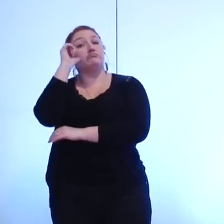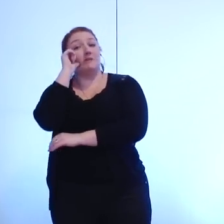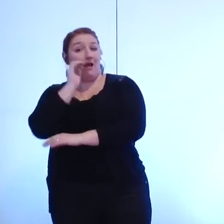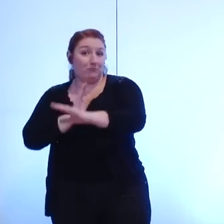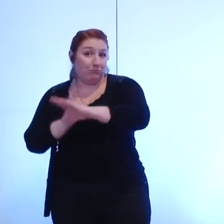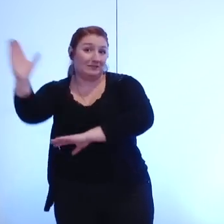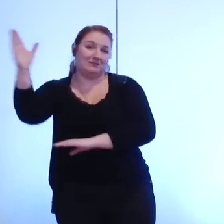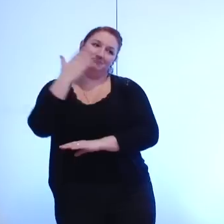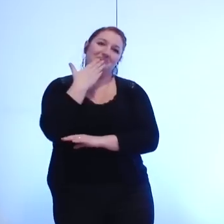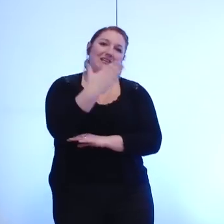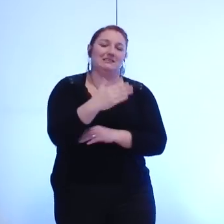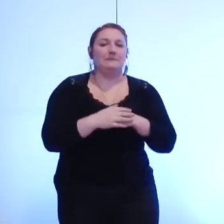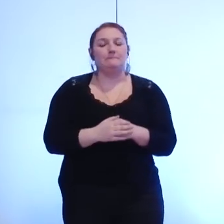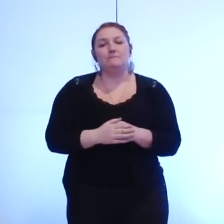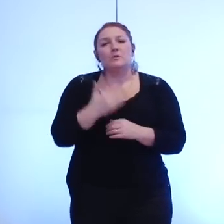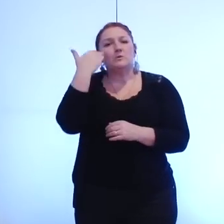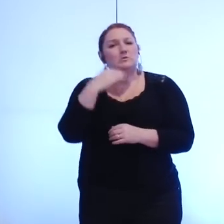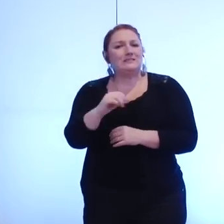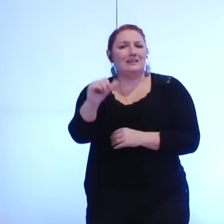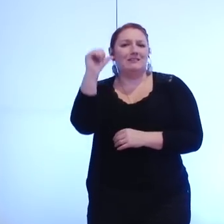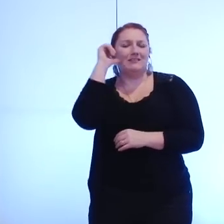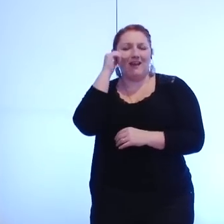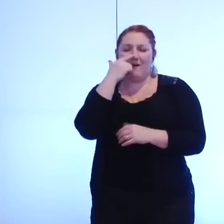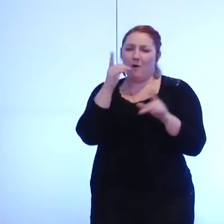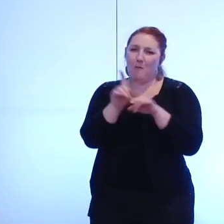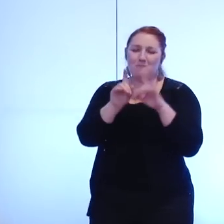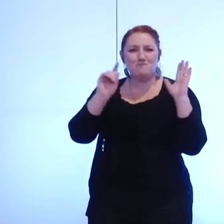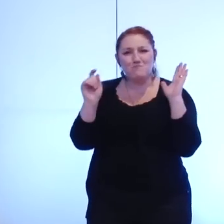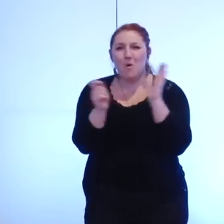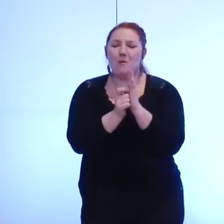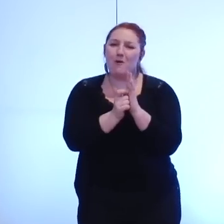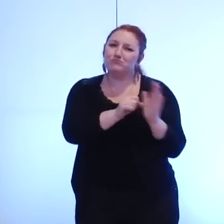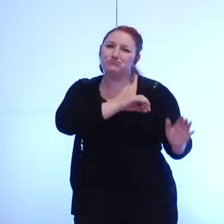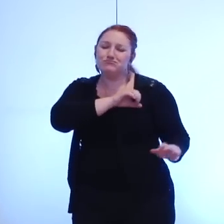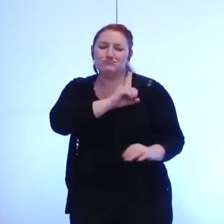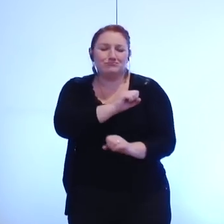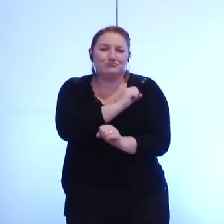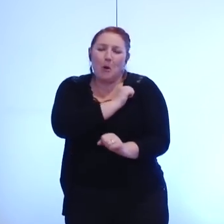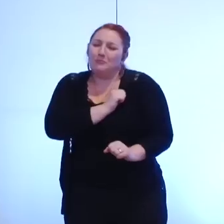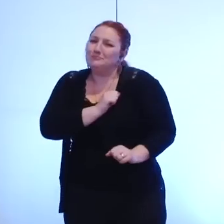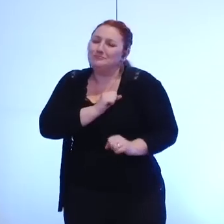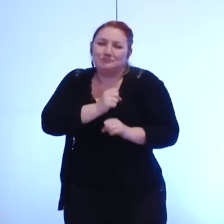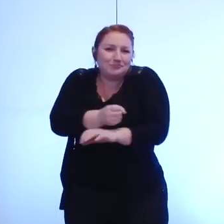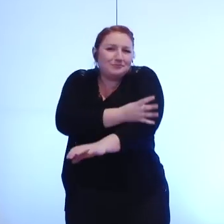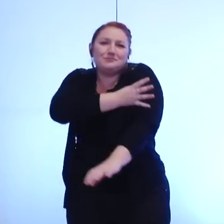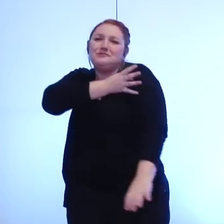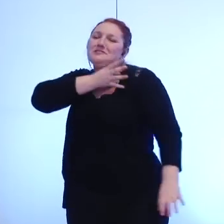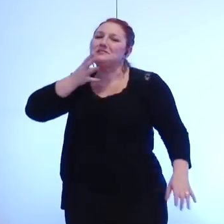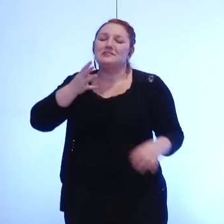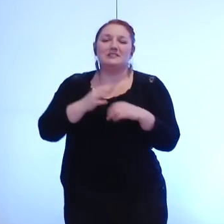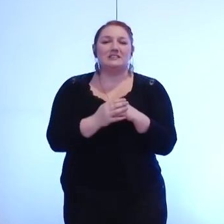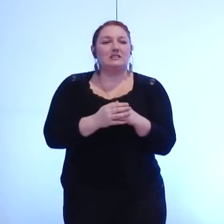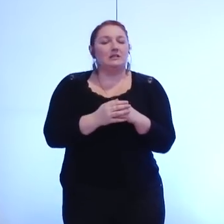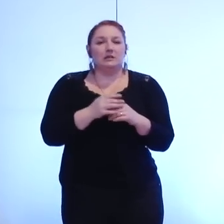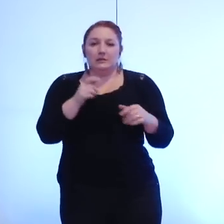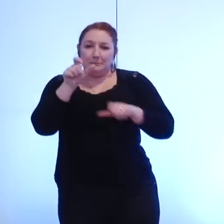humanité. Je sais que les bénévoles et les élus présents, ainsi que les membres des services, ont eu le sentiment d